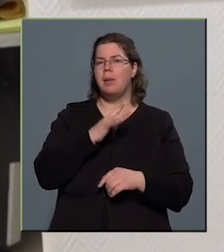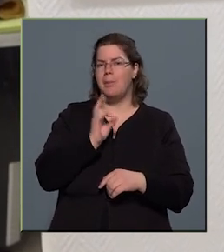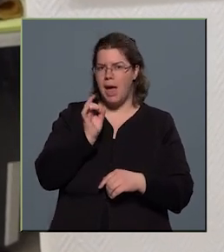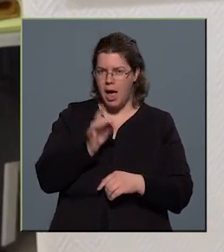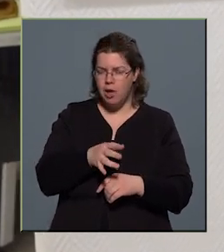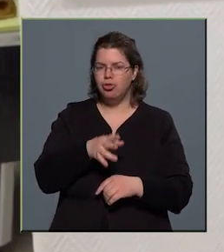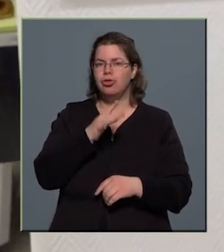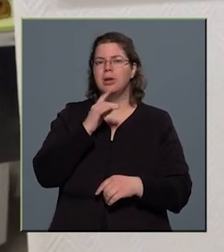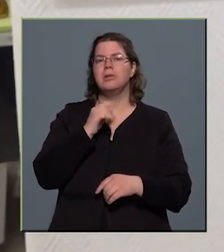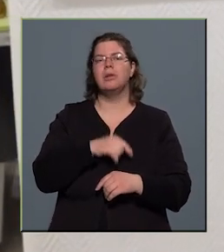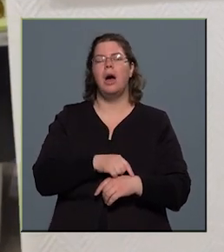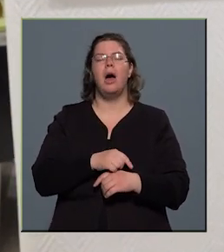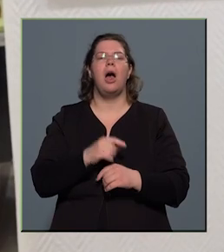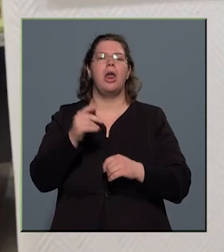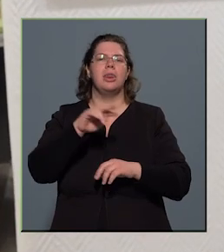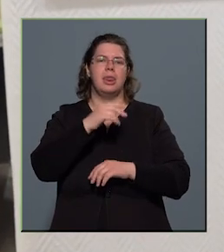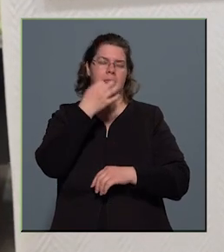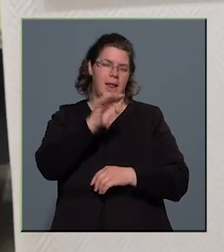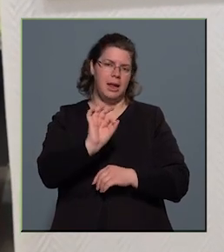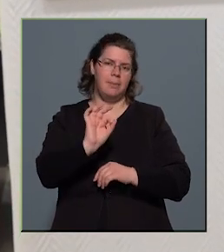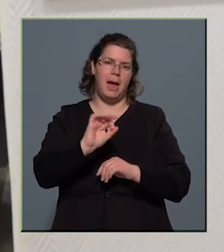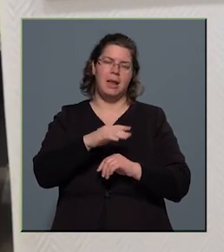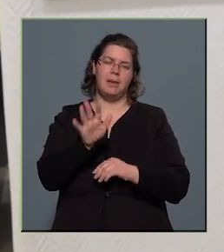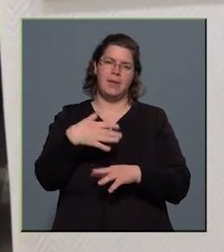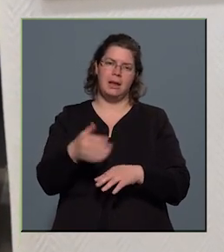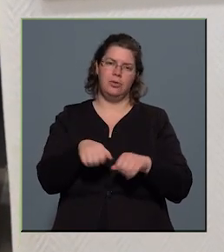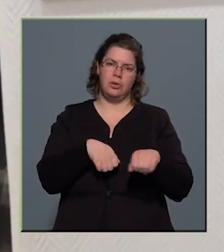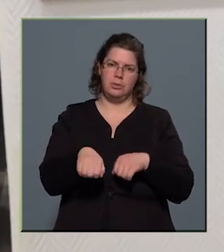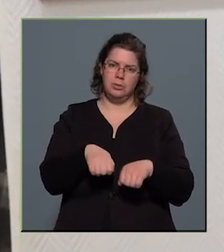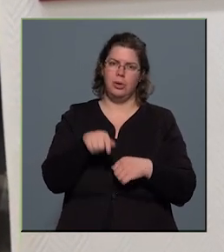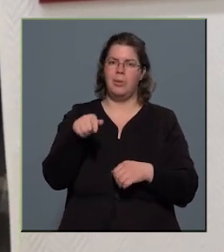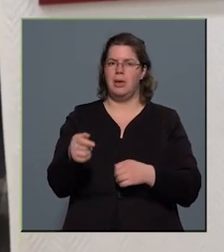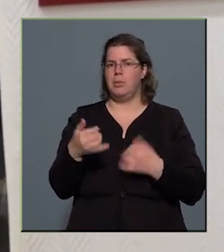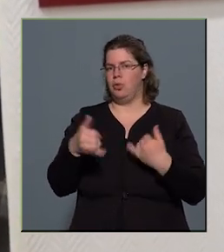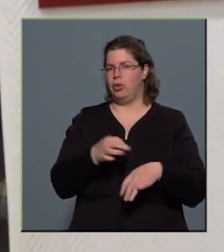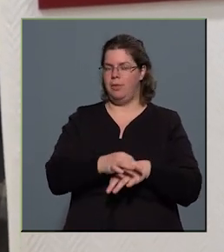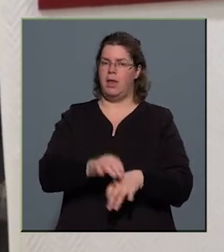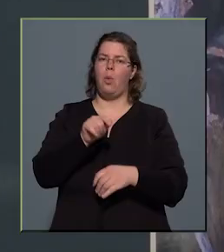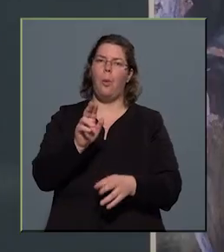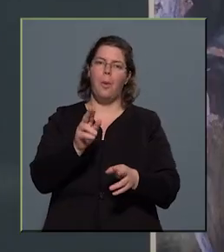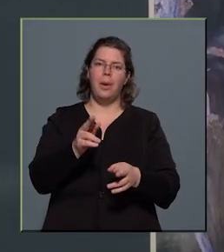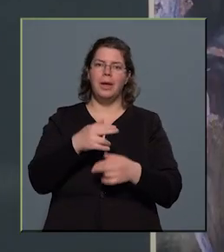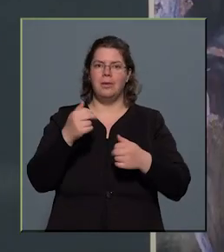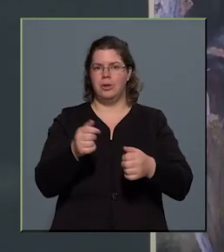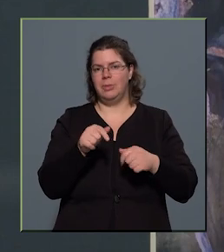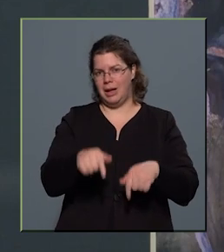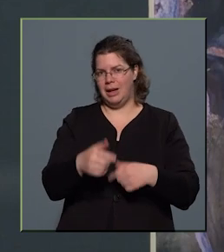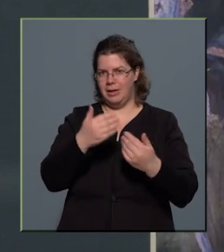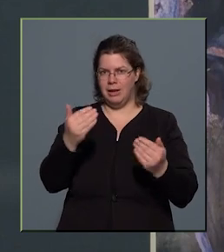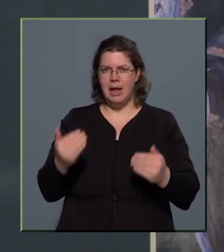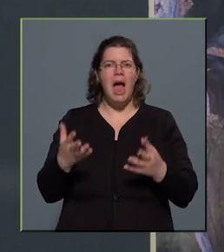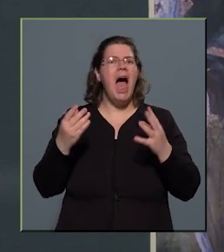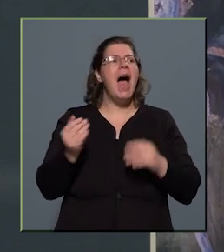Német Nemzetiségi Önkormányzatnak a mostani vezetője, ő hívott meg erre a kiállításra. Hány év munkáját